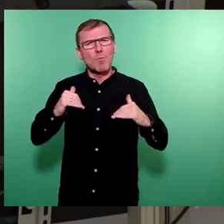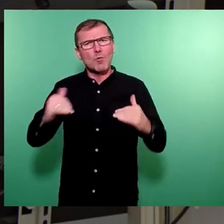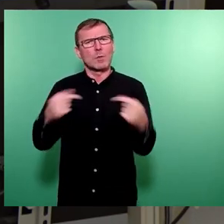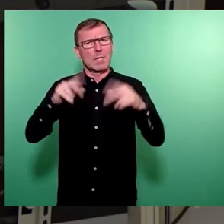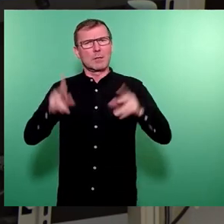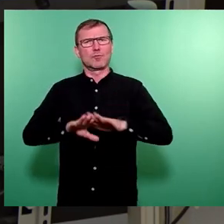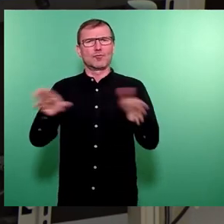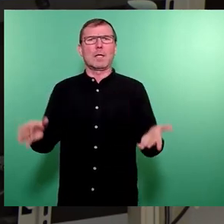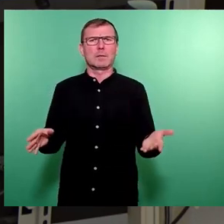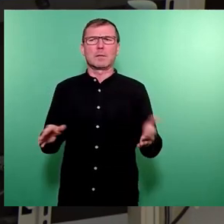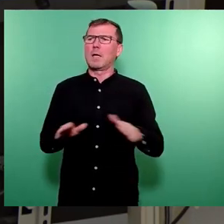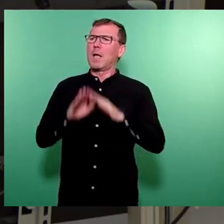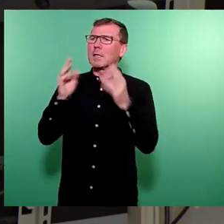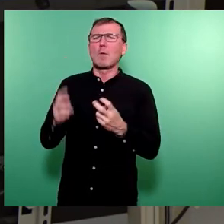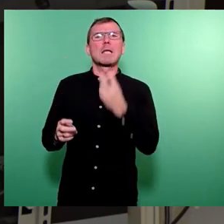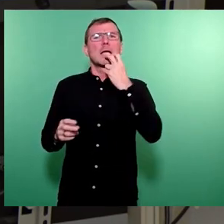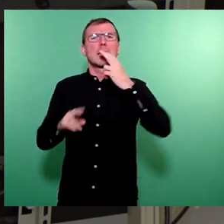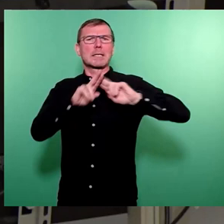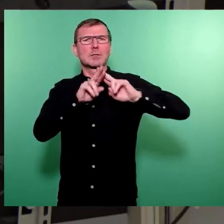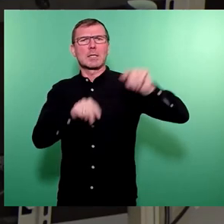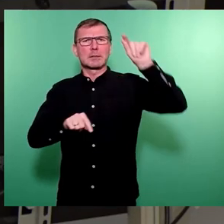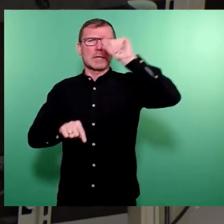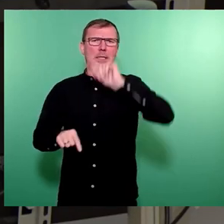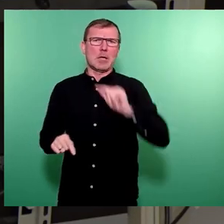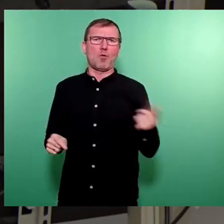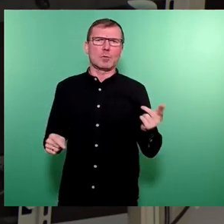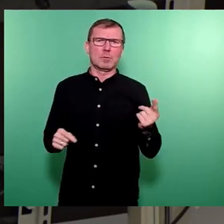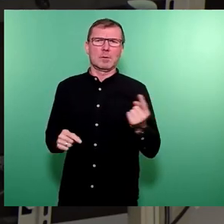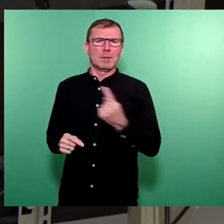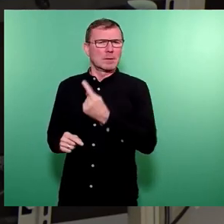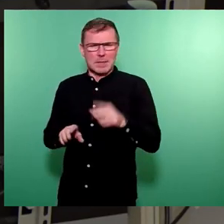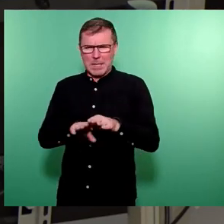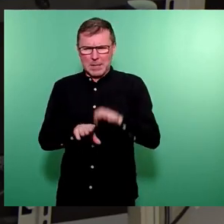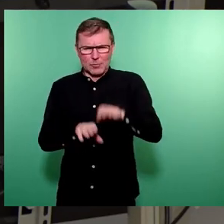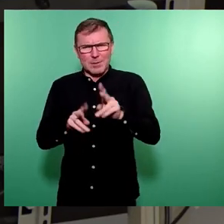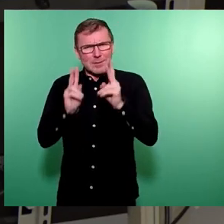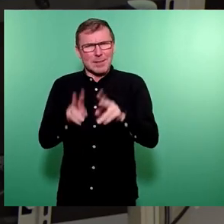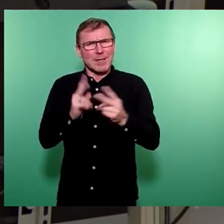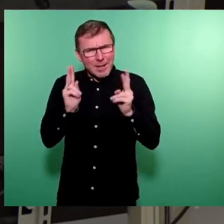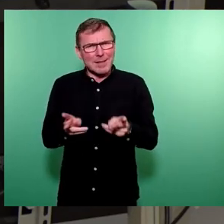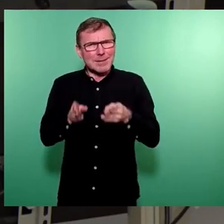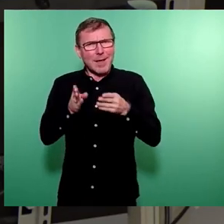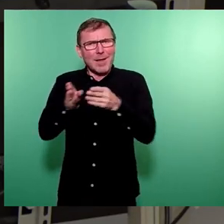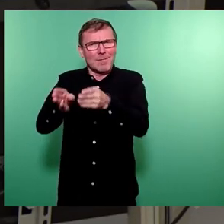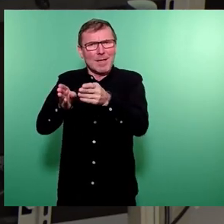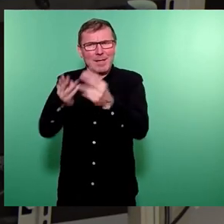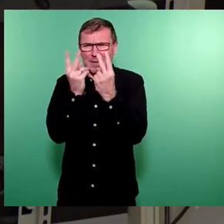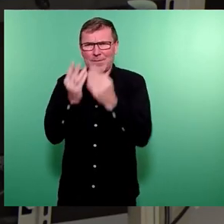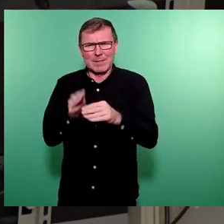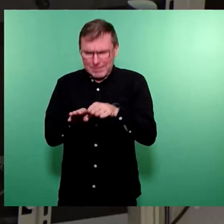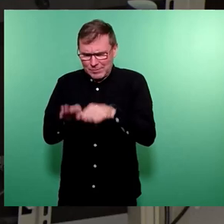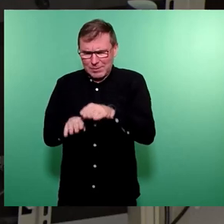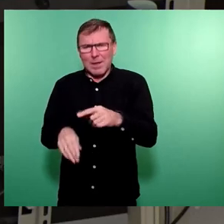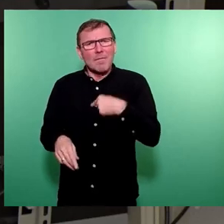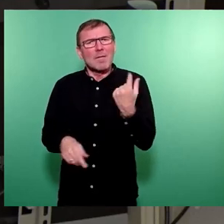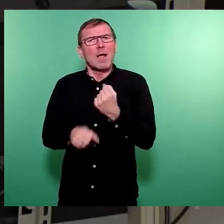energetische Gebäudesanierung und da ist jeder Schritt in die richtige Richtung wesentlich. Wir machen was für den